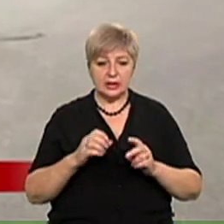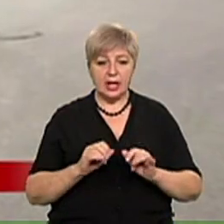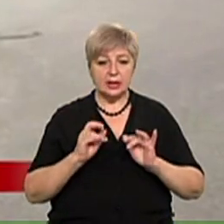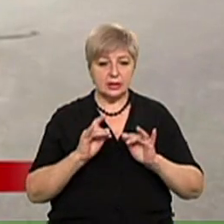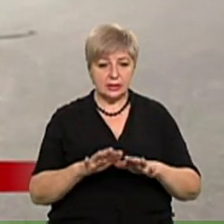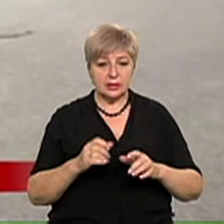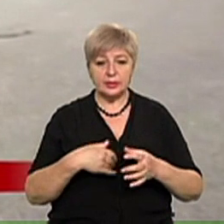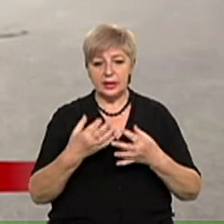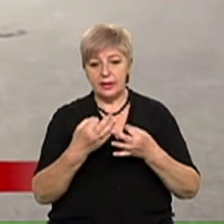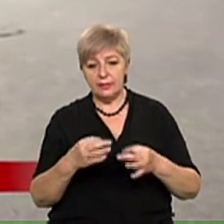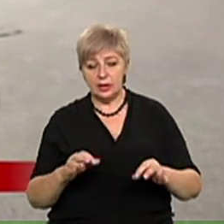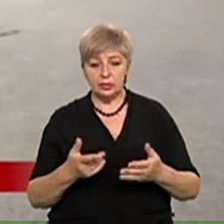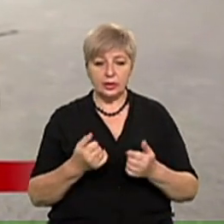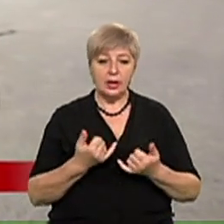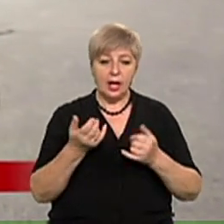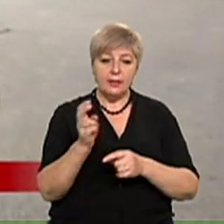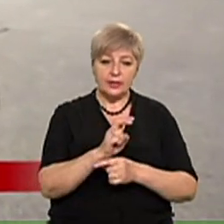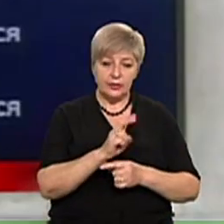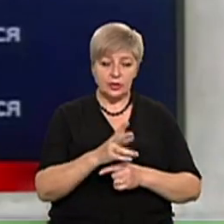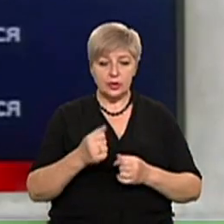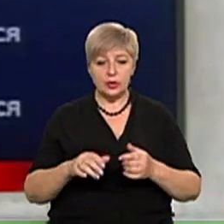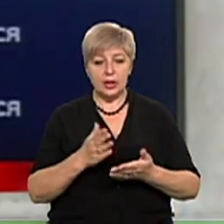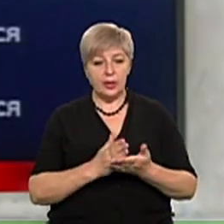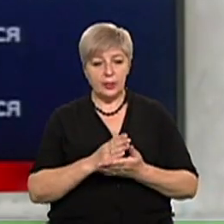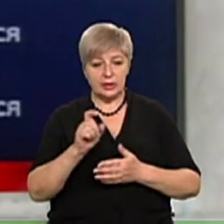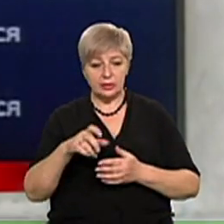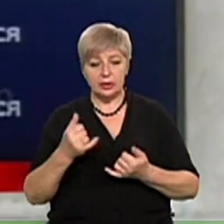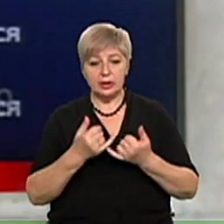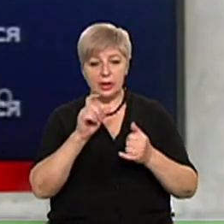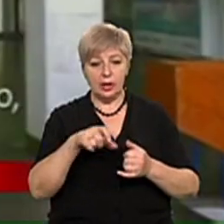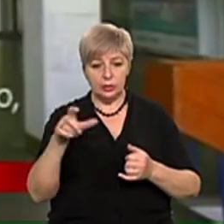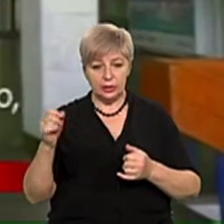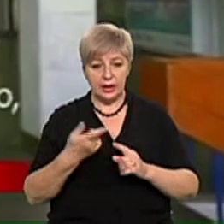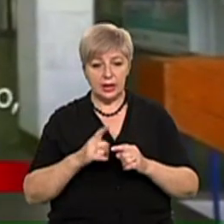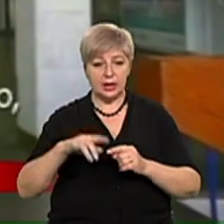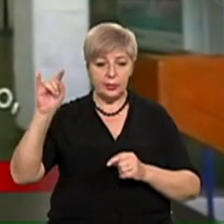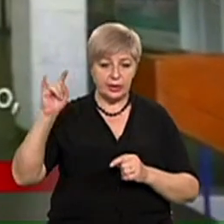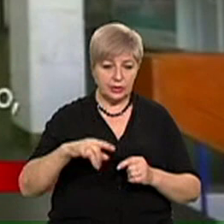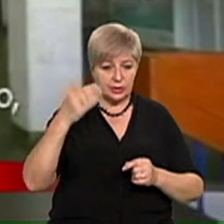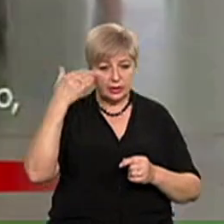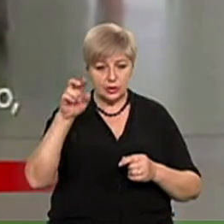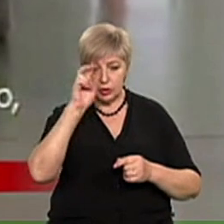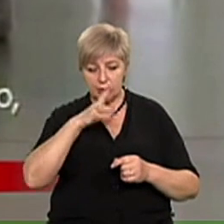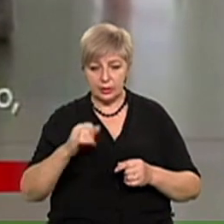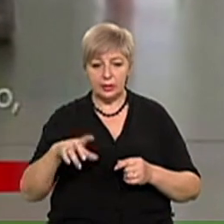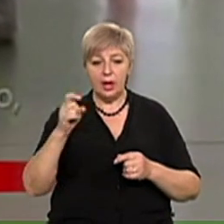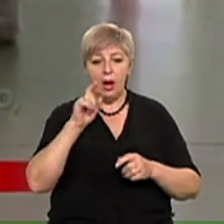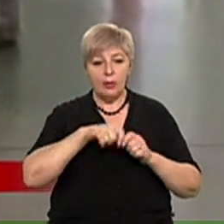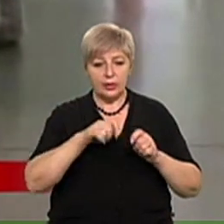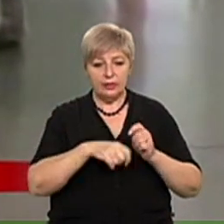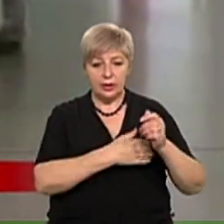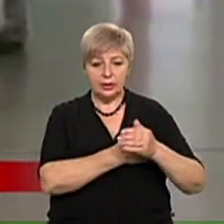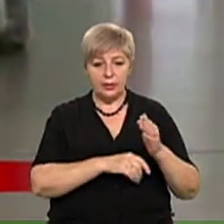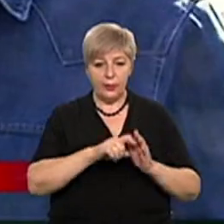доступі для відвідувачів та персоналу. Людей, які прилетіли з інших країн, перевіряють за допомогою тепловізорів і безконтактних